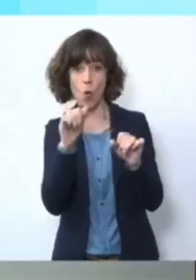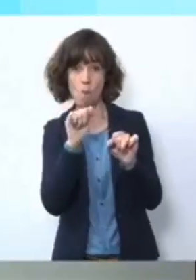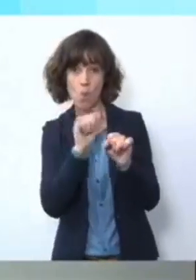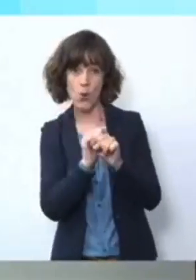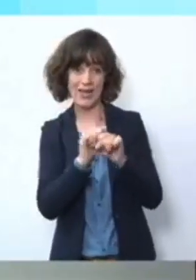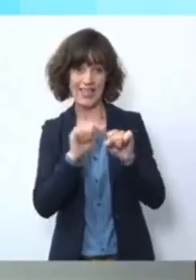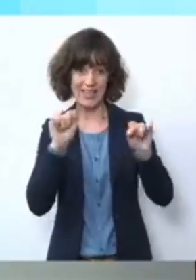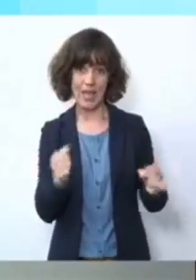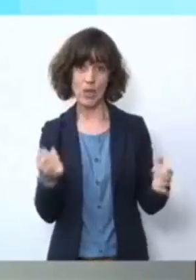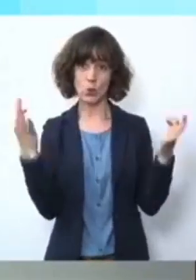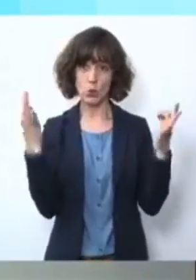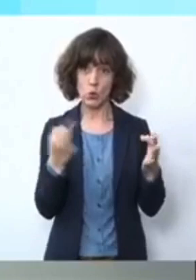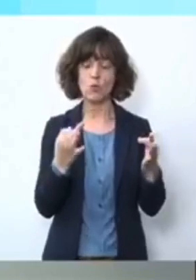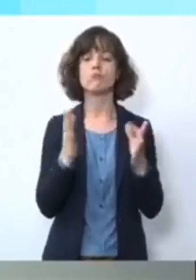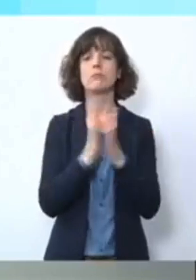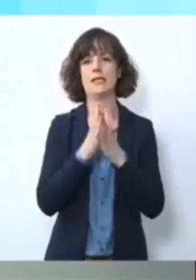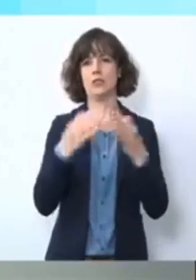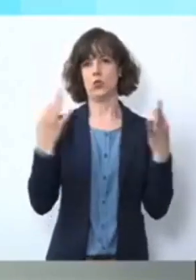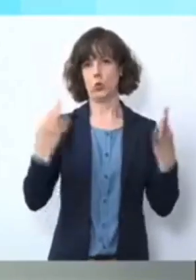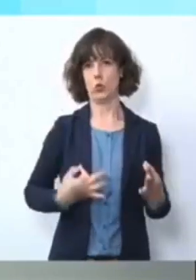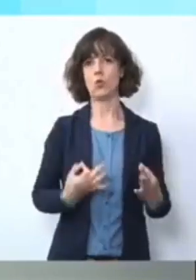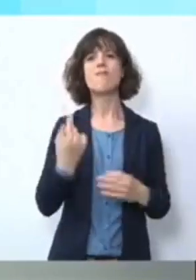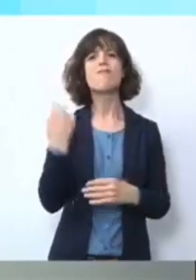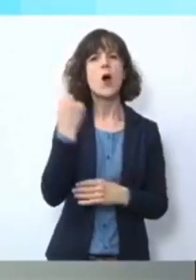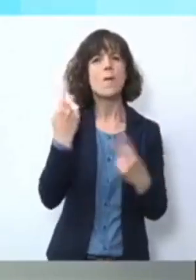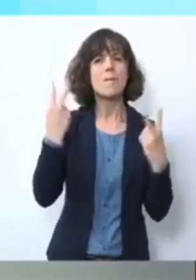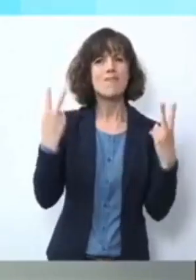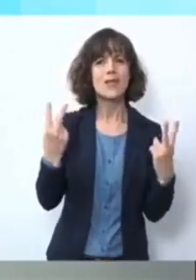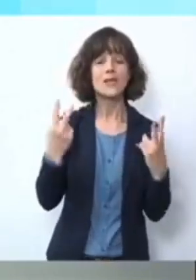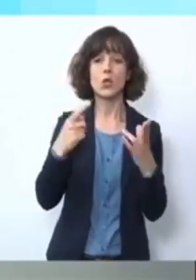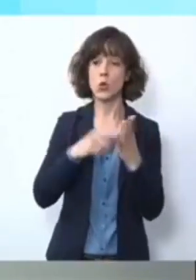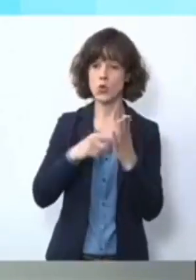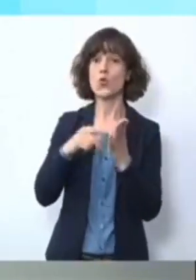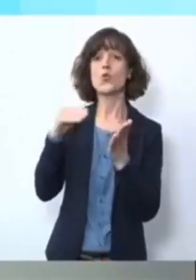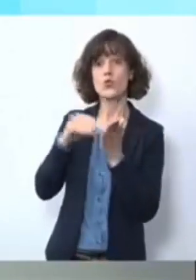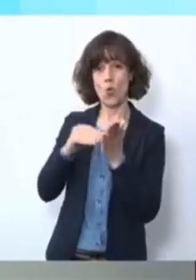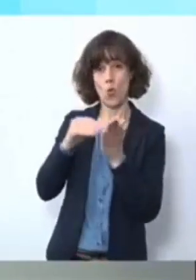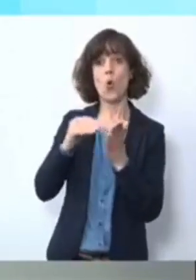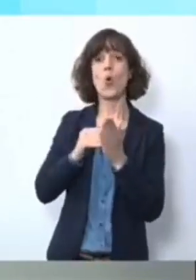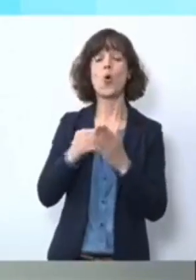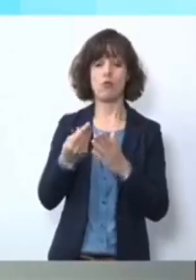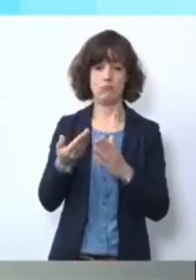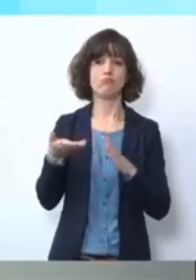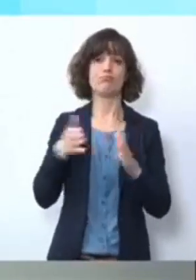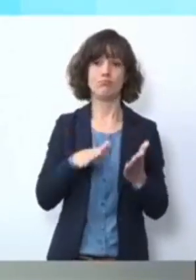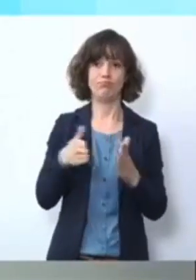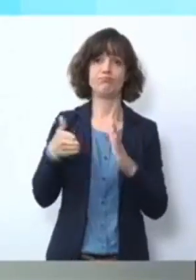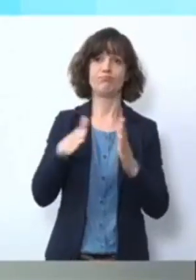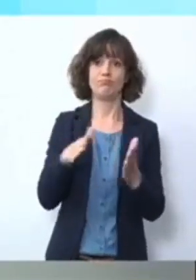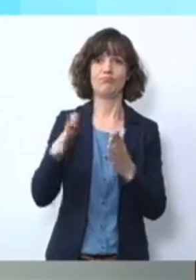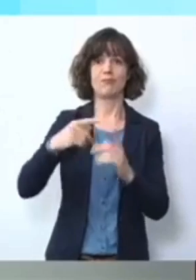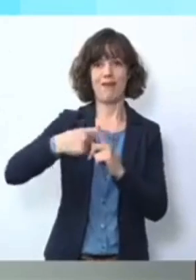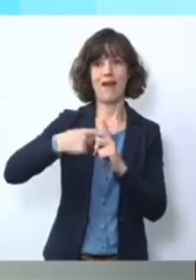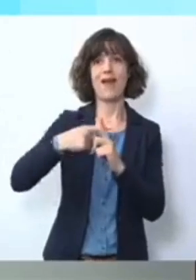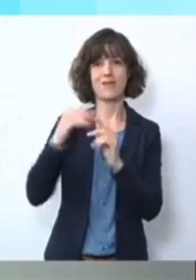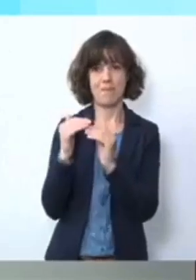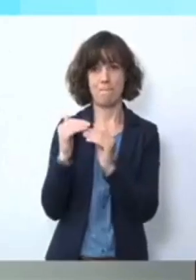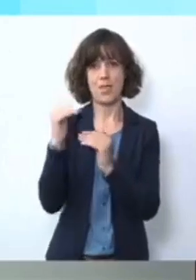sehr, sehr wichtig. Warum ist das wichtig? Weil wir nach wie vor auch eine Steigerung bei den Todesfällen haben, auf heute 1